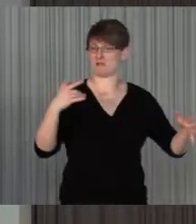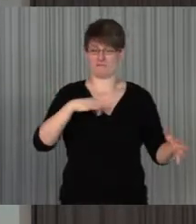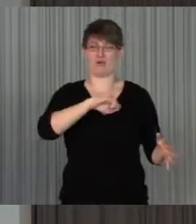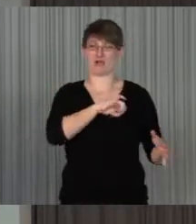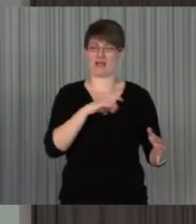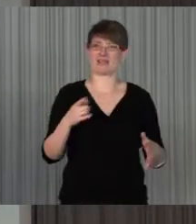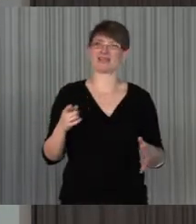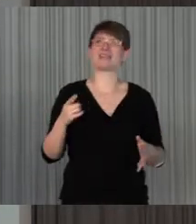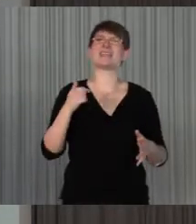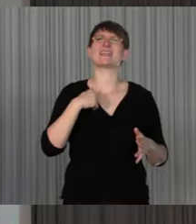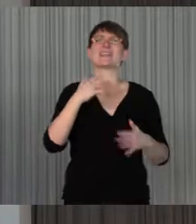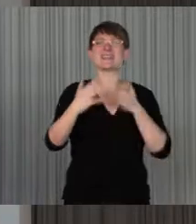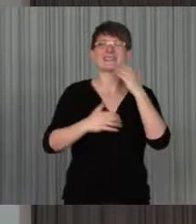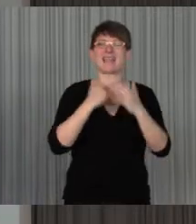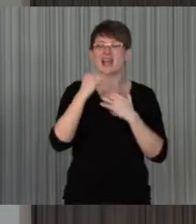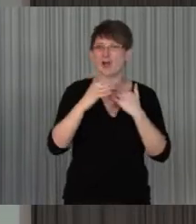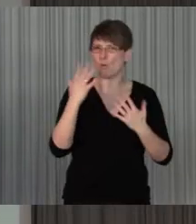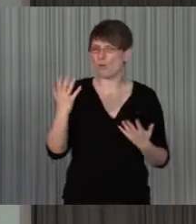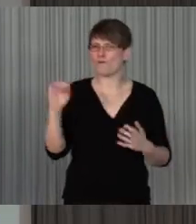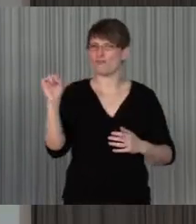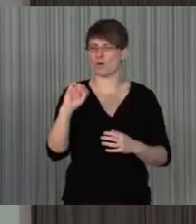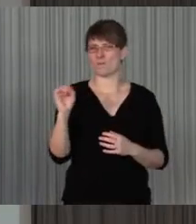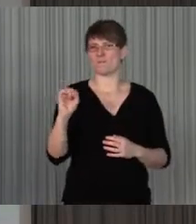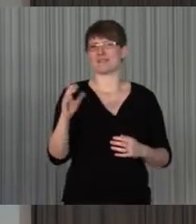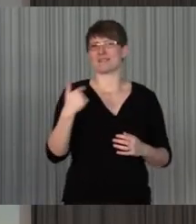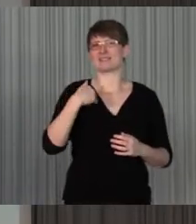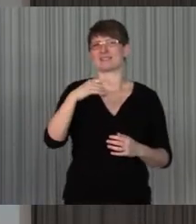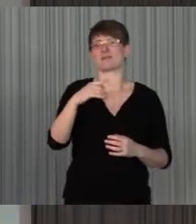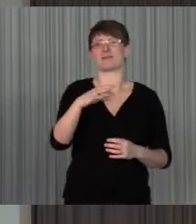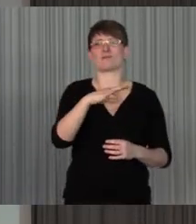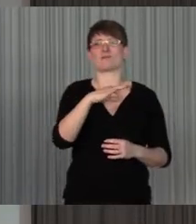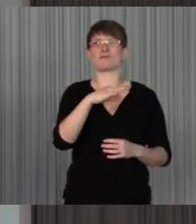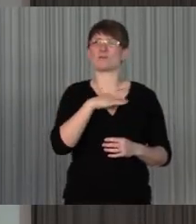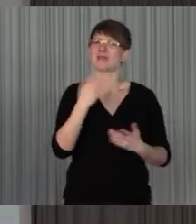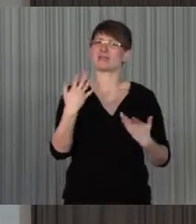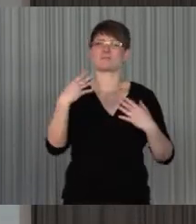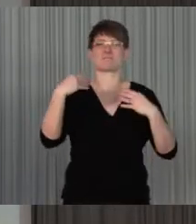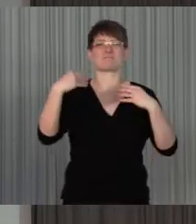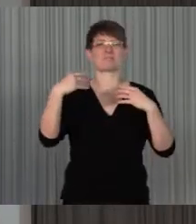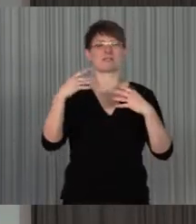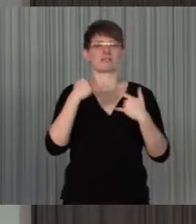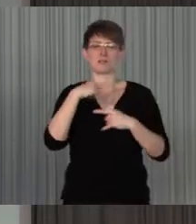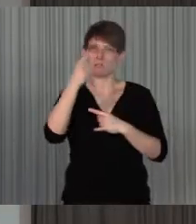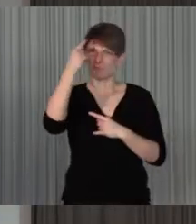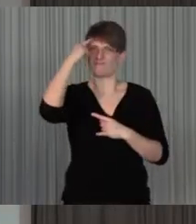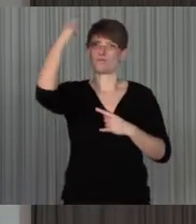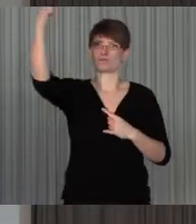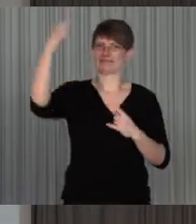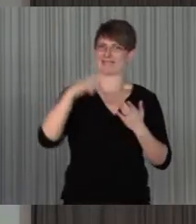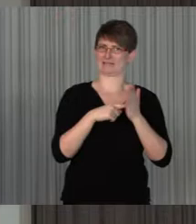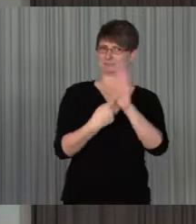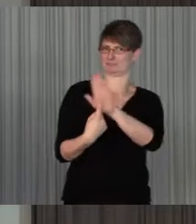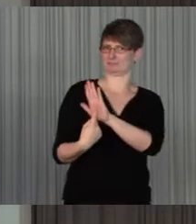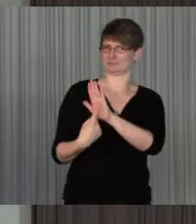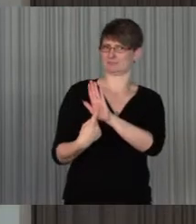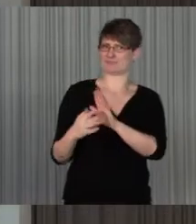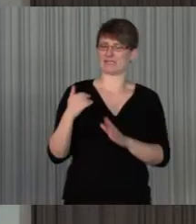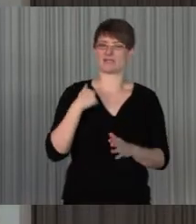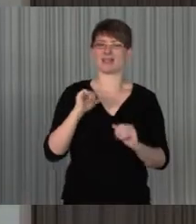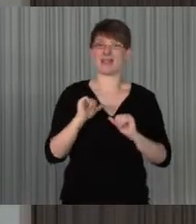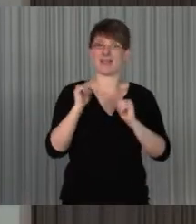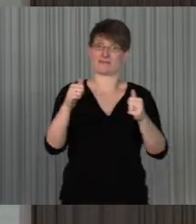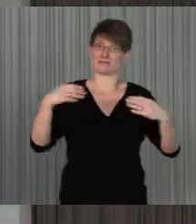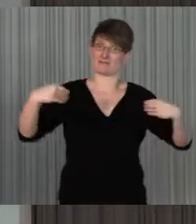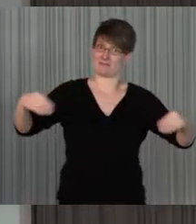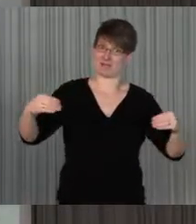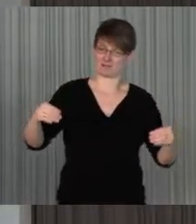Ich erzähle das auch deshalb, weil ich das eben auch ein wunderbarer Mittel finde, um Bewusstsein zu schaffen dafür, also nicht in den Hilfsmitglied zu